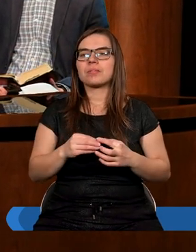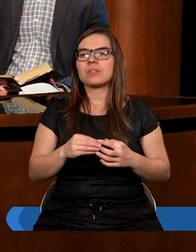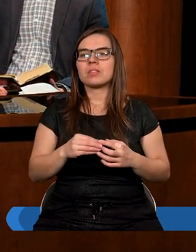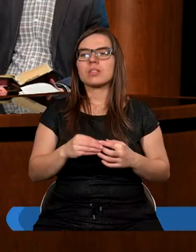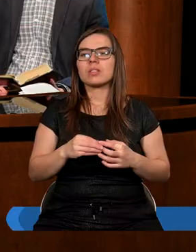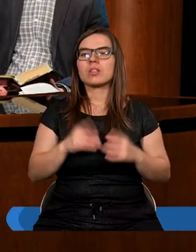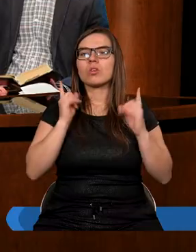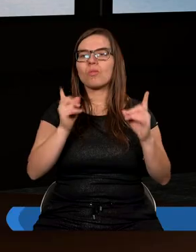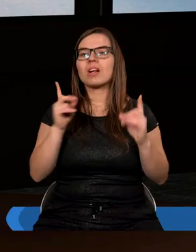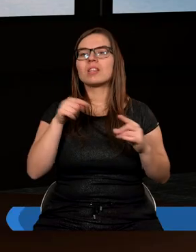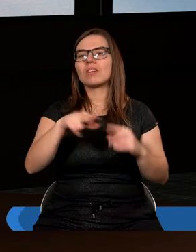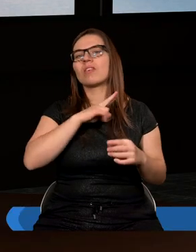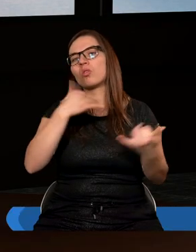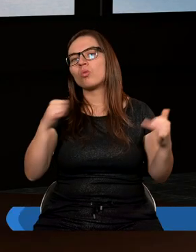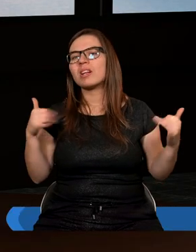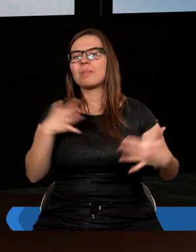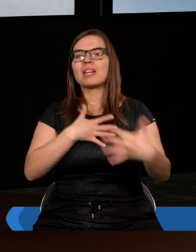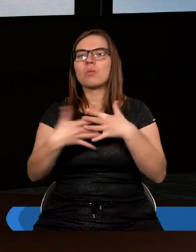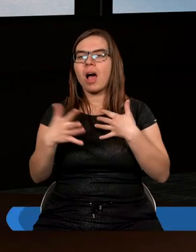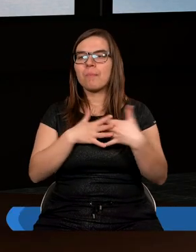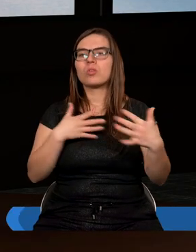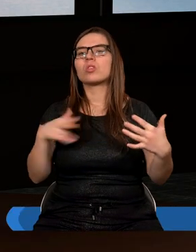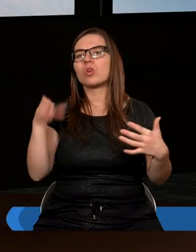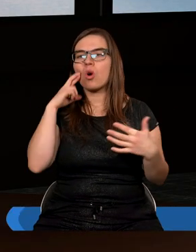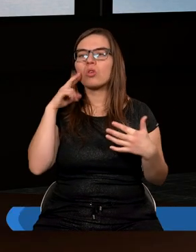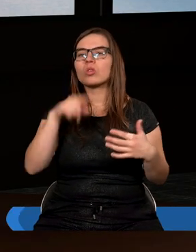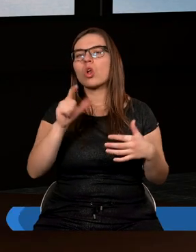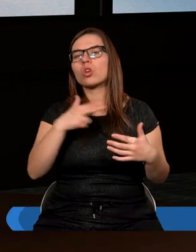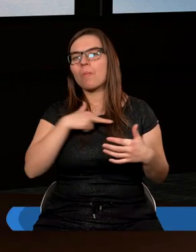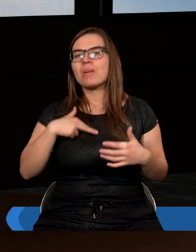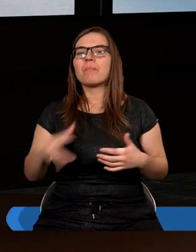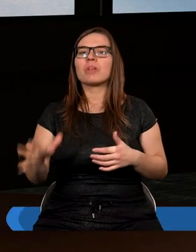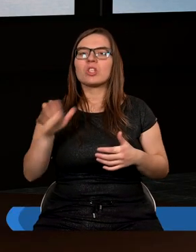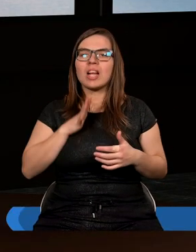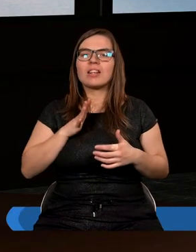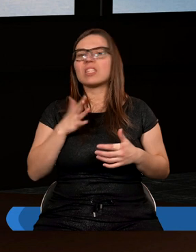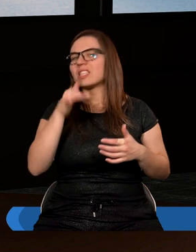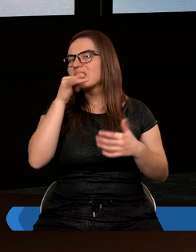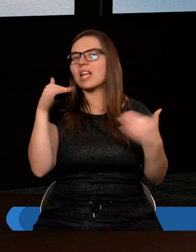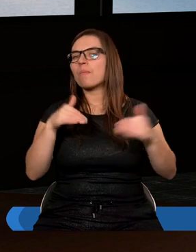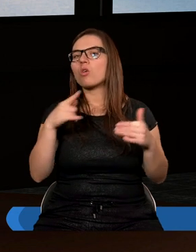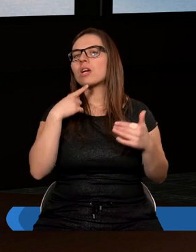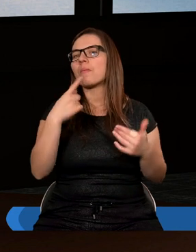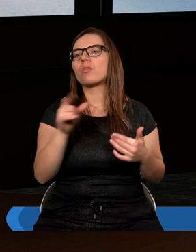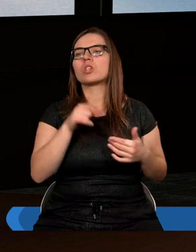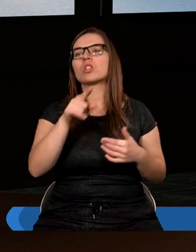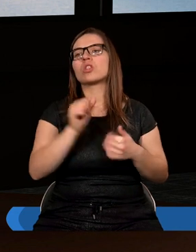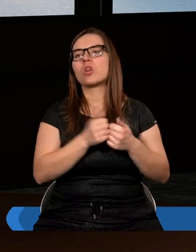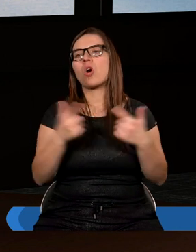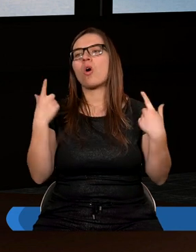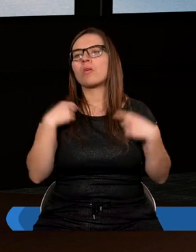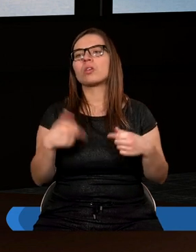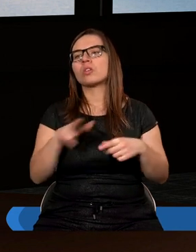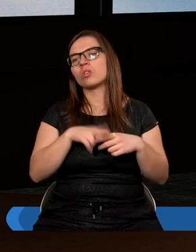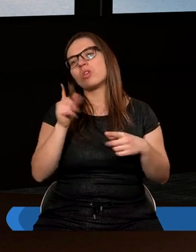że razem jest z naszymi słabościami, czyli rozumie to, co my przeżywamy i nie można powiedzieć, albo są osoby, które